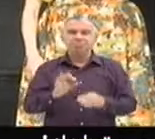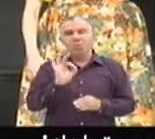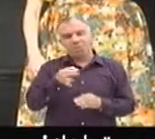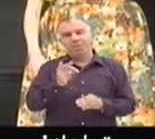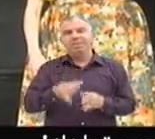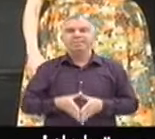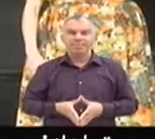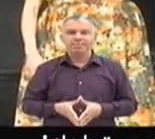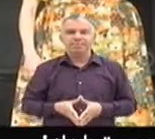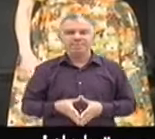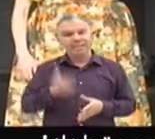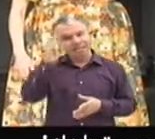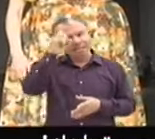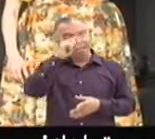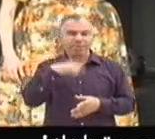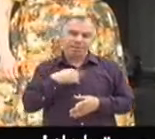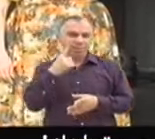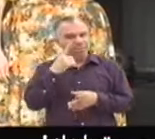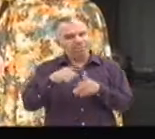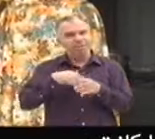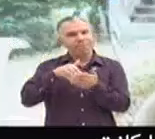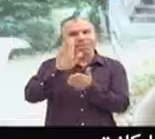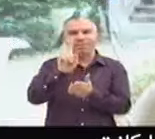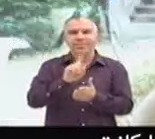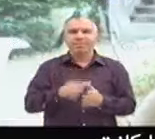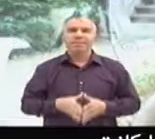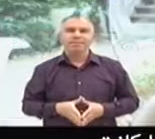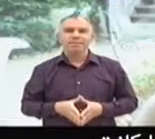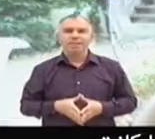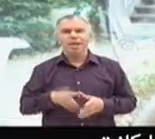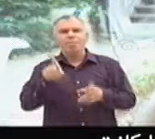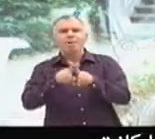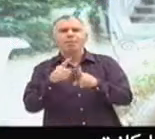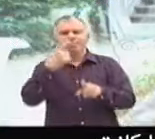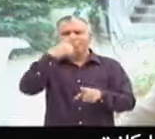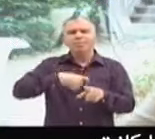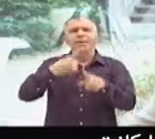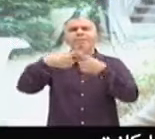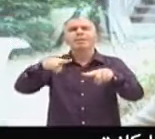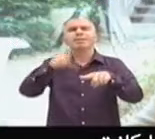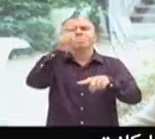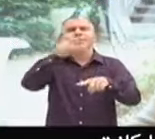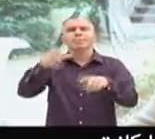! Il est difficile de le rater ! Chaque personnage aussi odieux, aussi